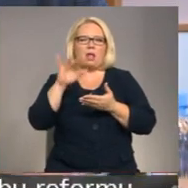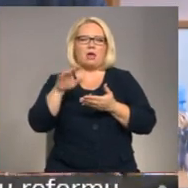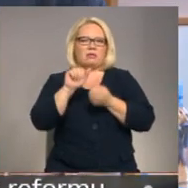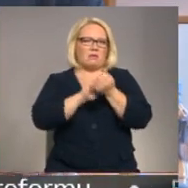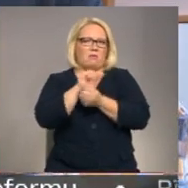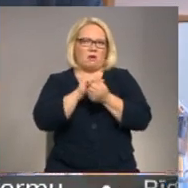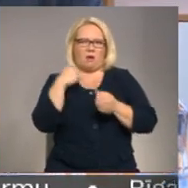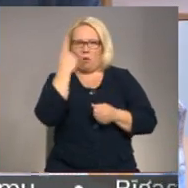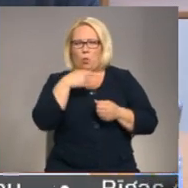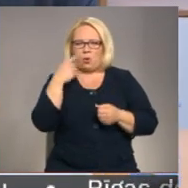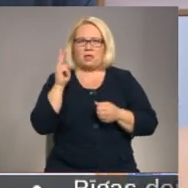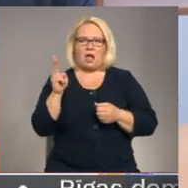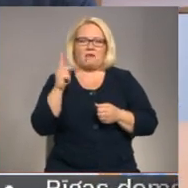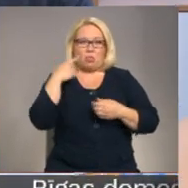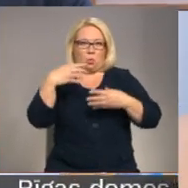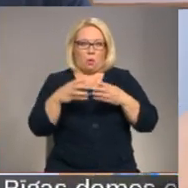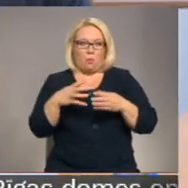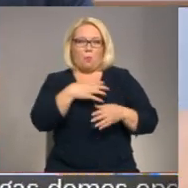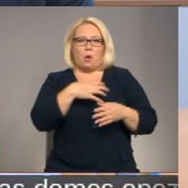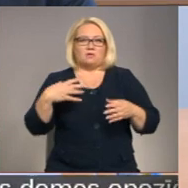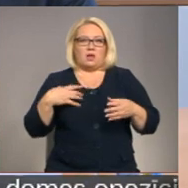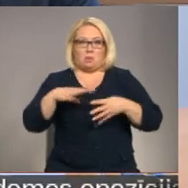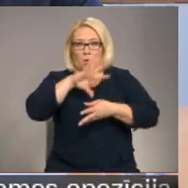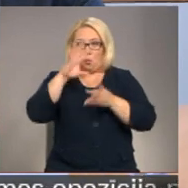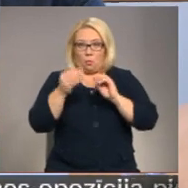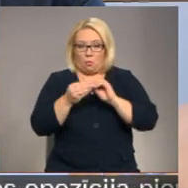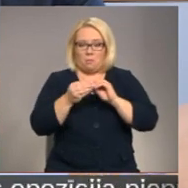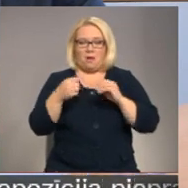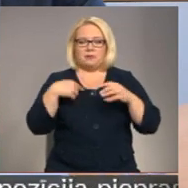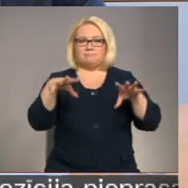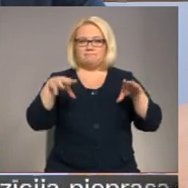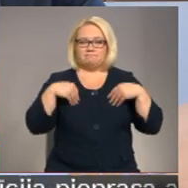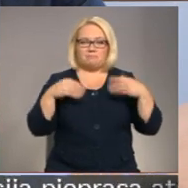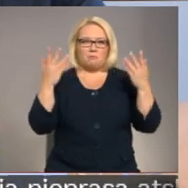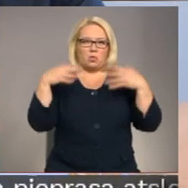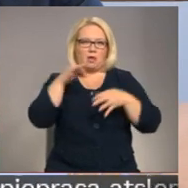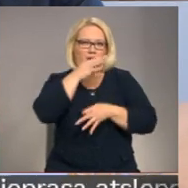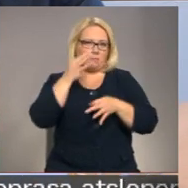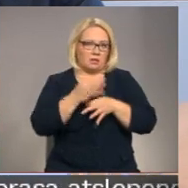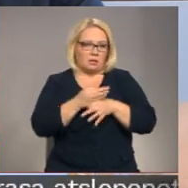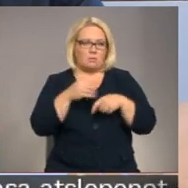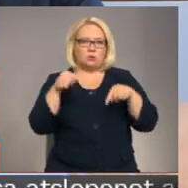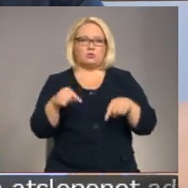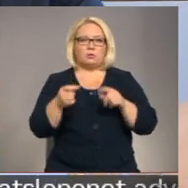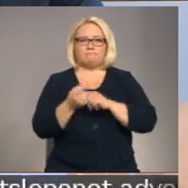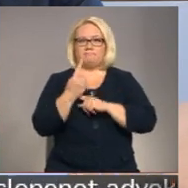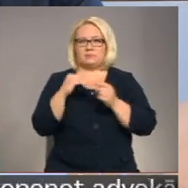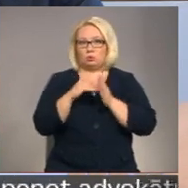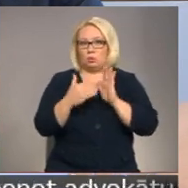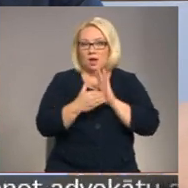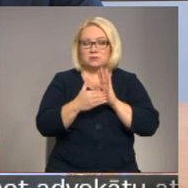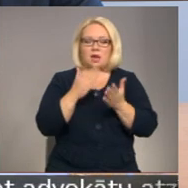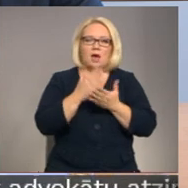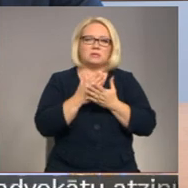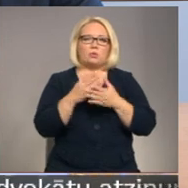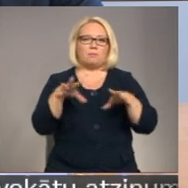domē un pašvaldībai kopumā. Uzņemoties politisko atbildību, paradušos situāciju, esmu pieņēmis